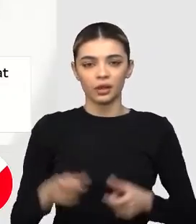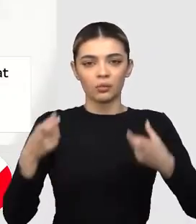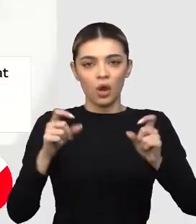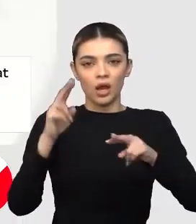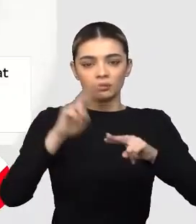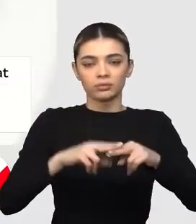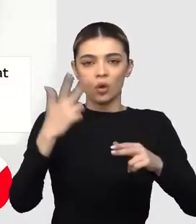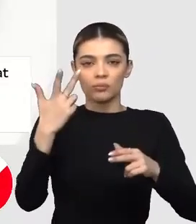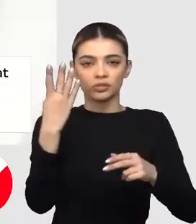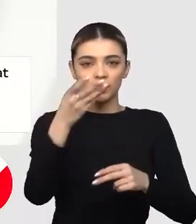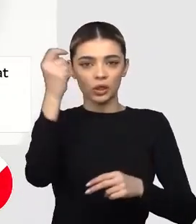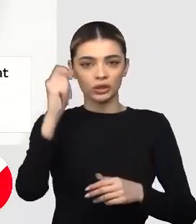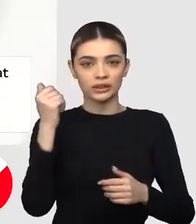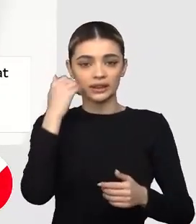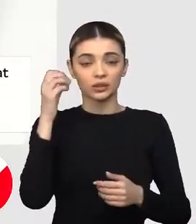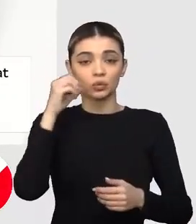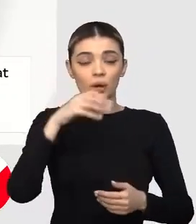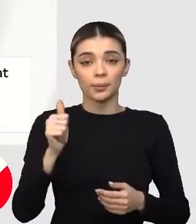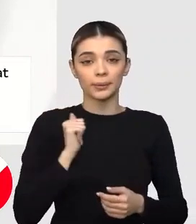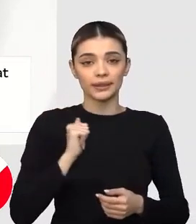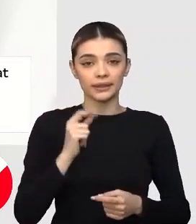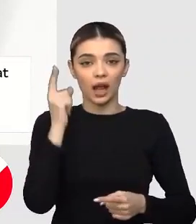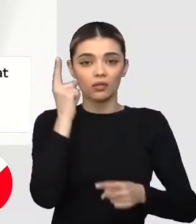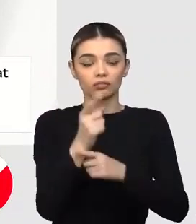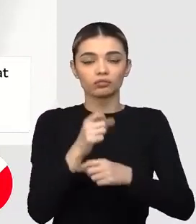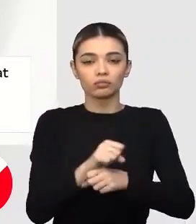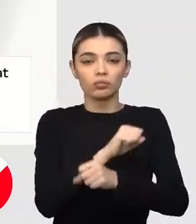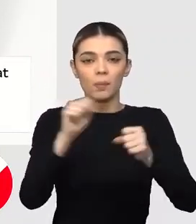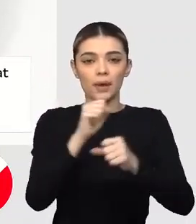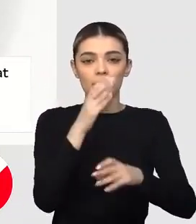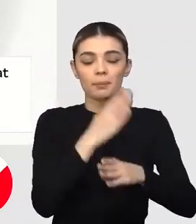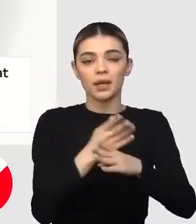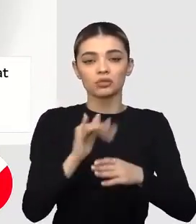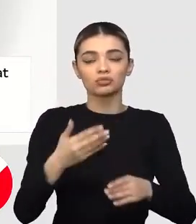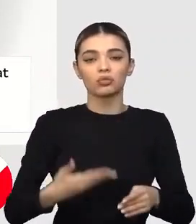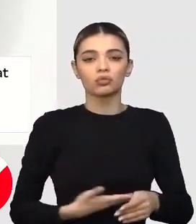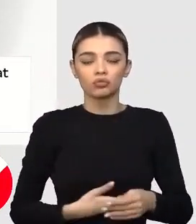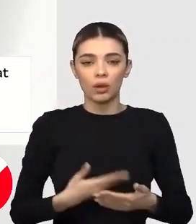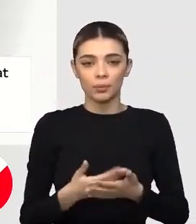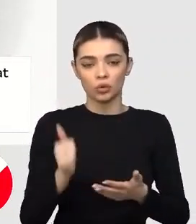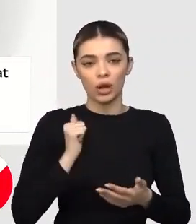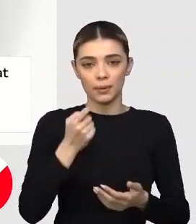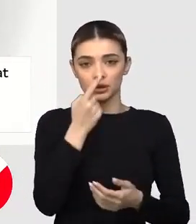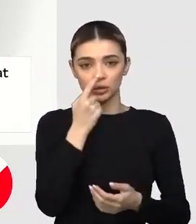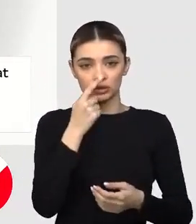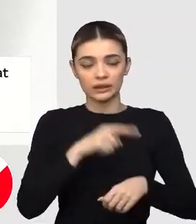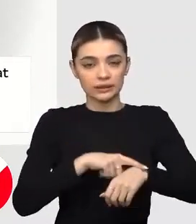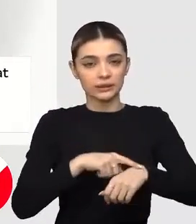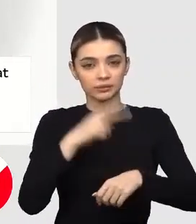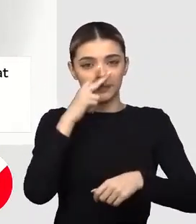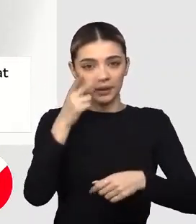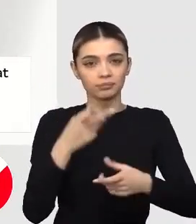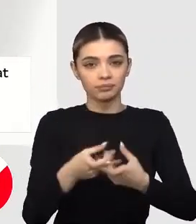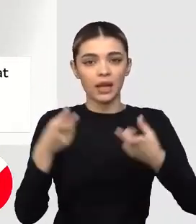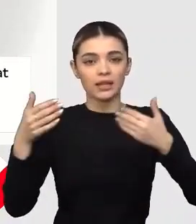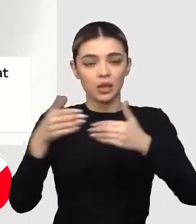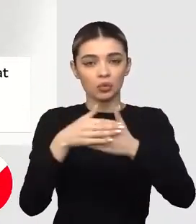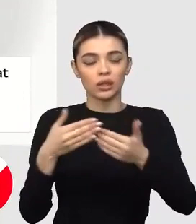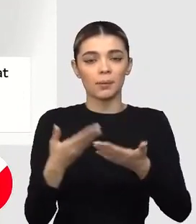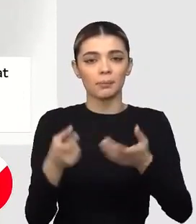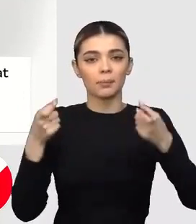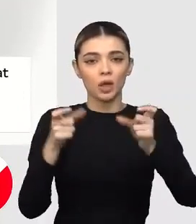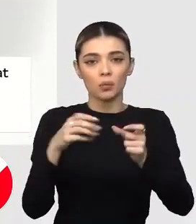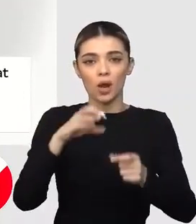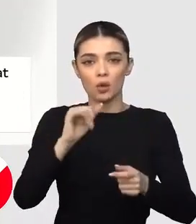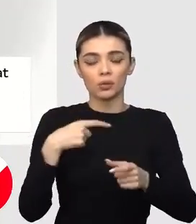Asediul a ținut 84 de zile în care civilii și militarii au fost bombardați și înfometați de armata rusă. În acele momente, apărătorii de